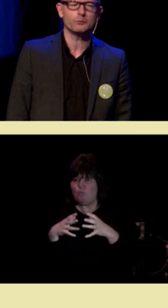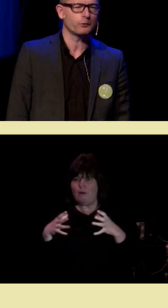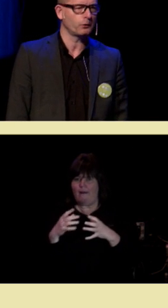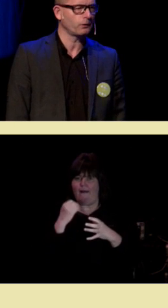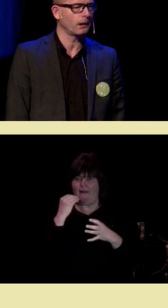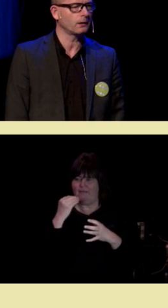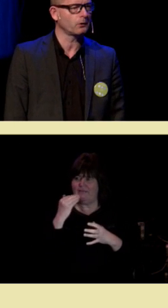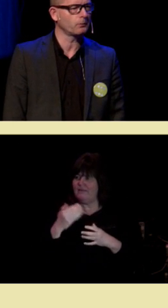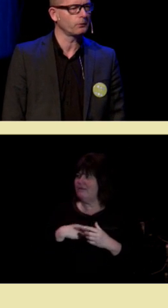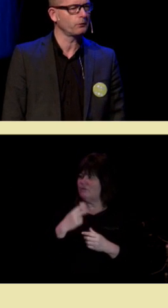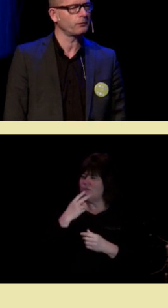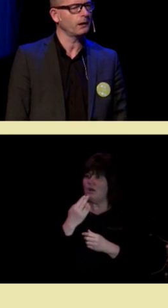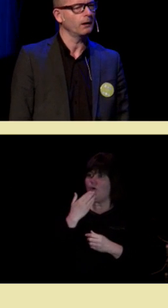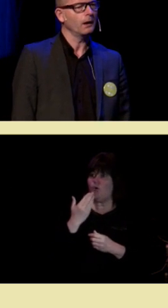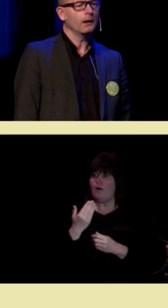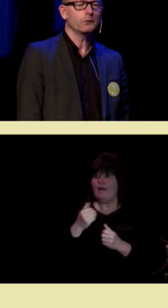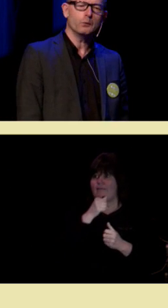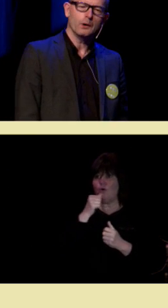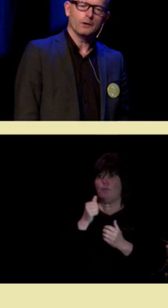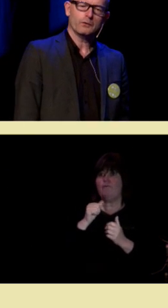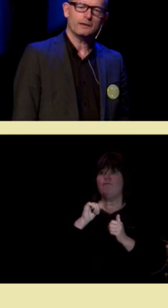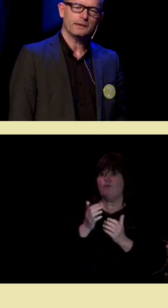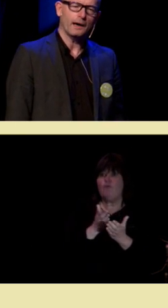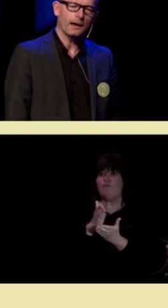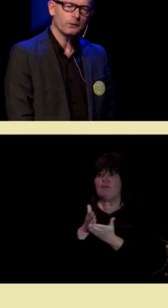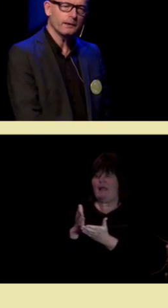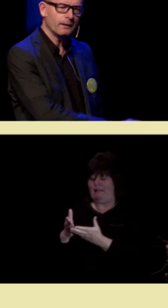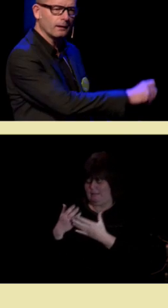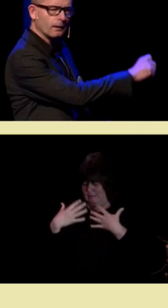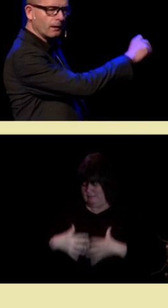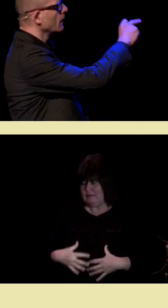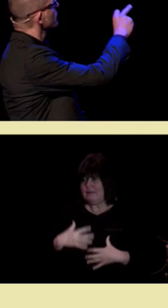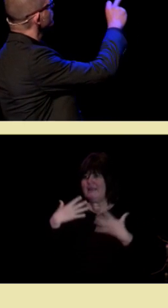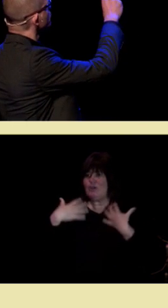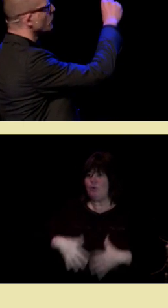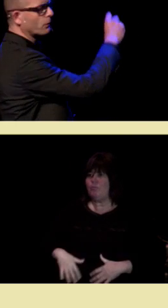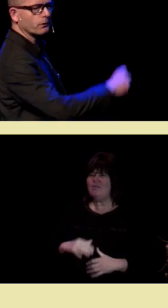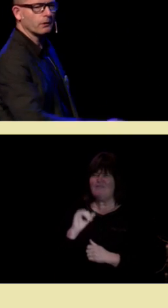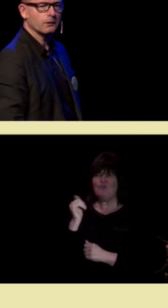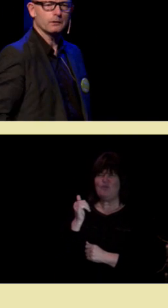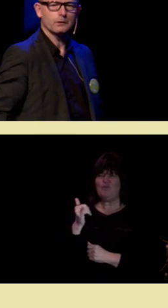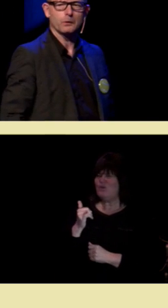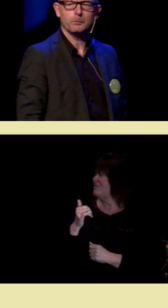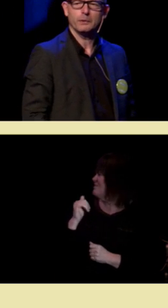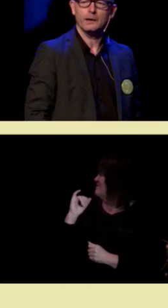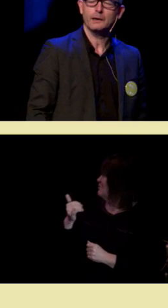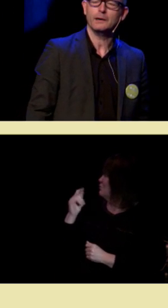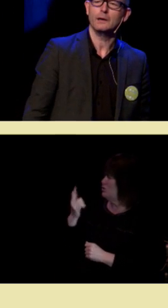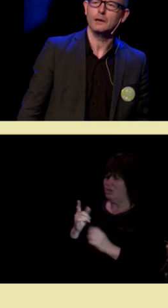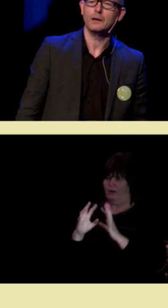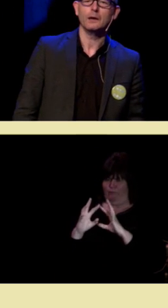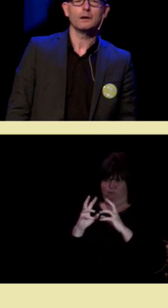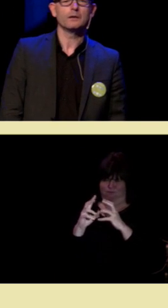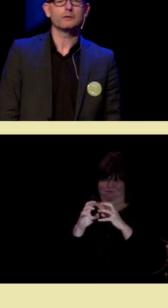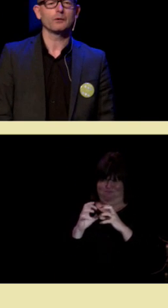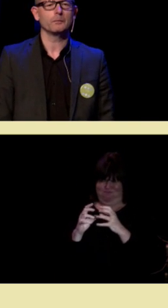enormt forfordelt i kroppen. Og hvorfor det? Jo, fordi det er jo denne skrukkete klumpen her,